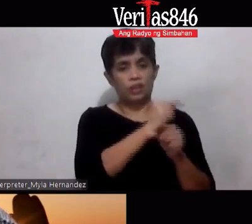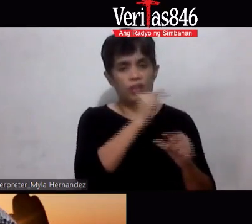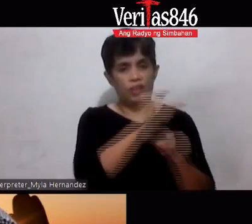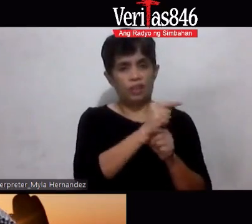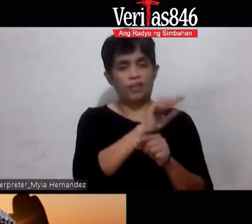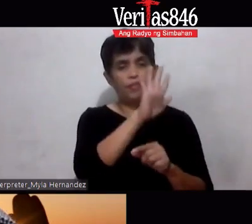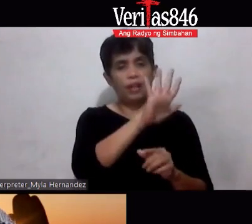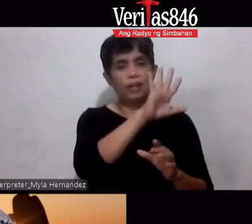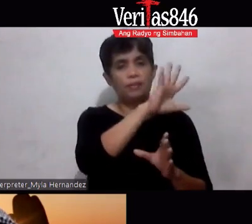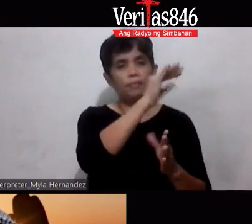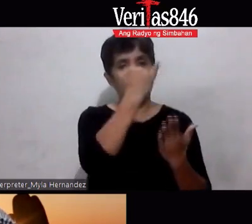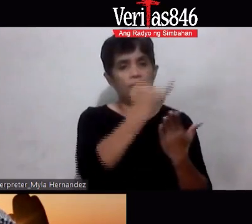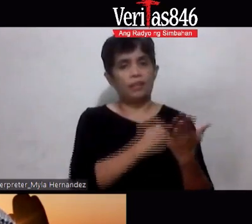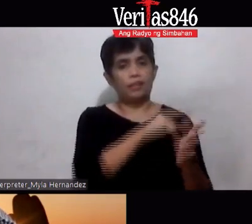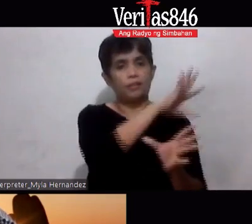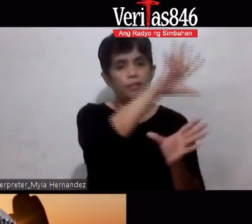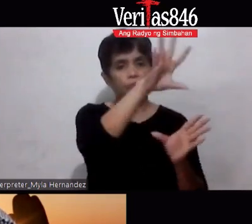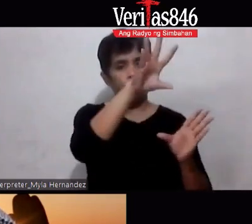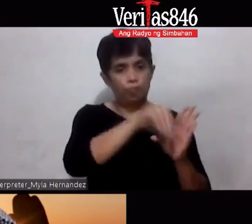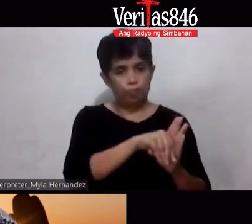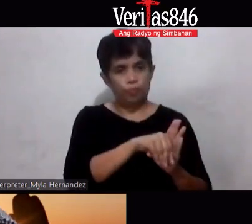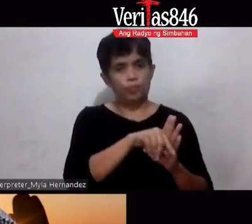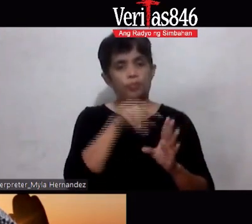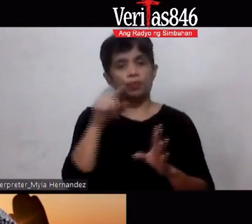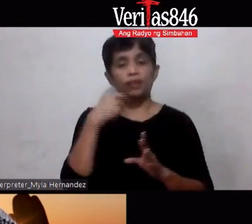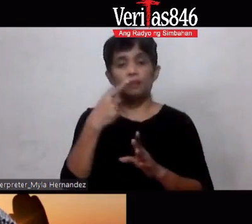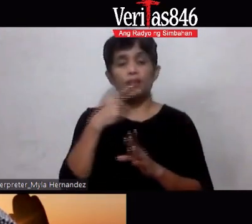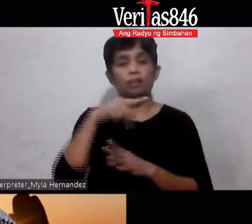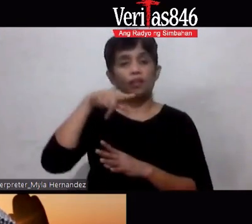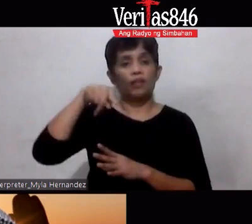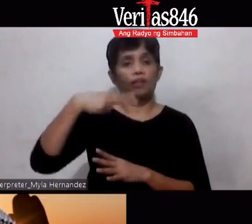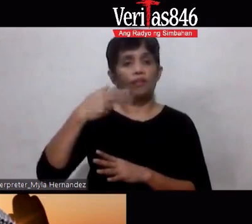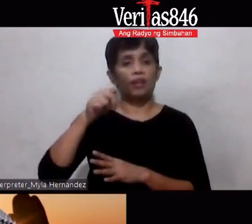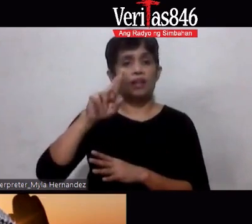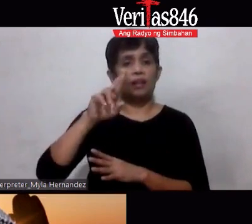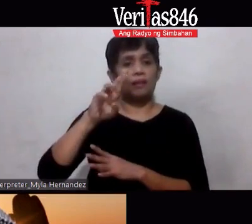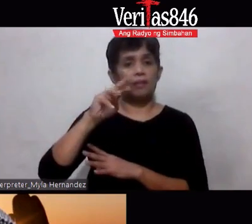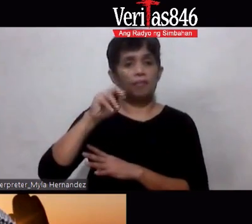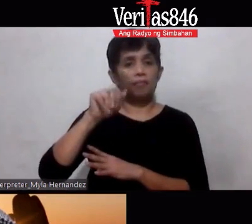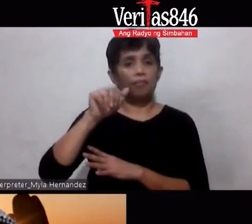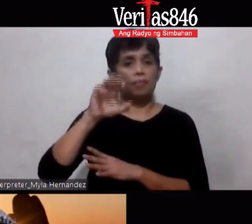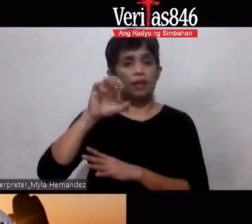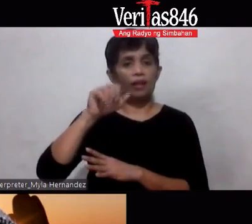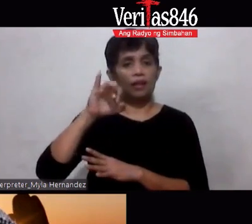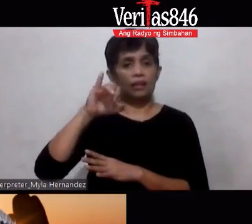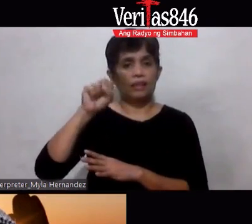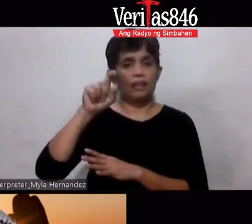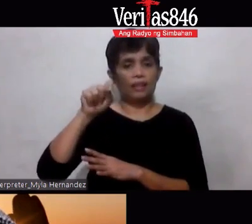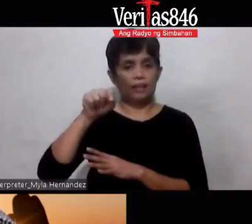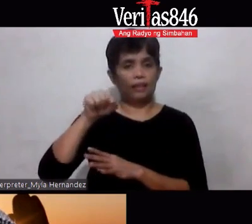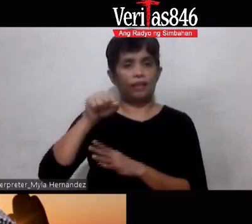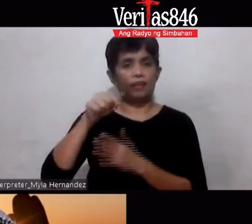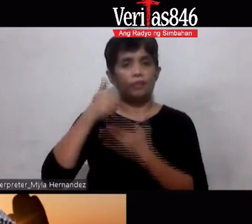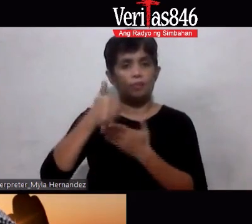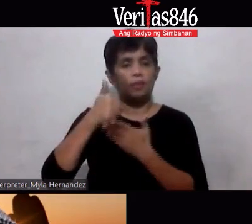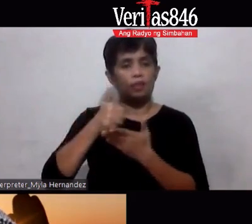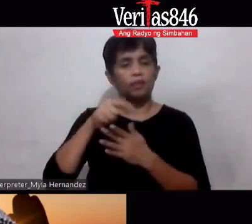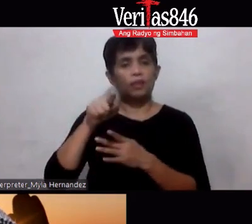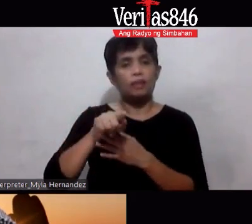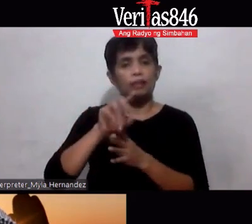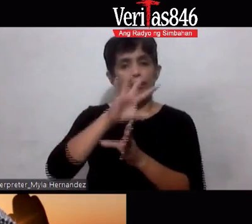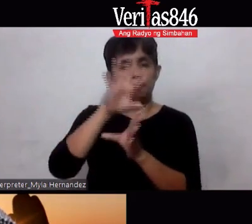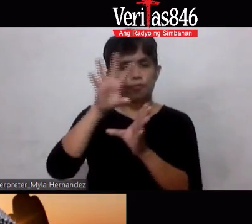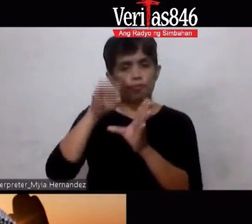tumulong sa aming mag-development nito ok itong combination na ito ay nakitaan nilang ideal para